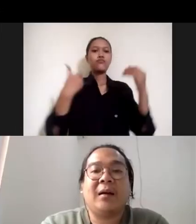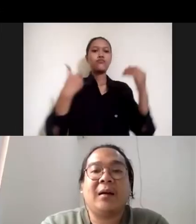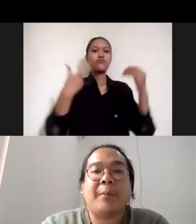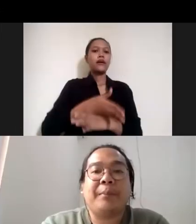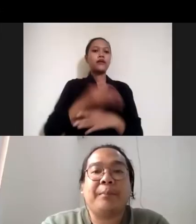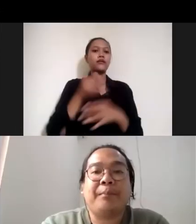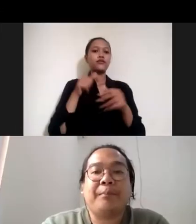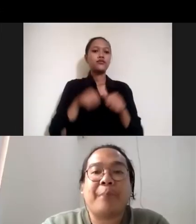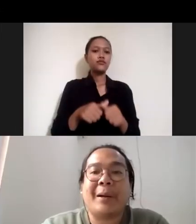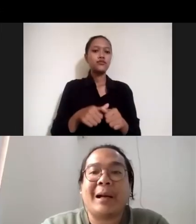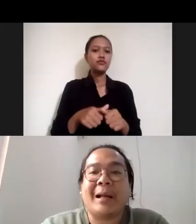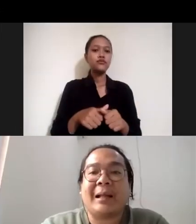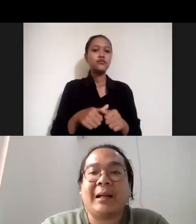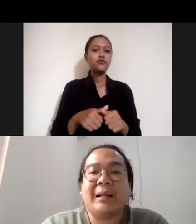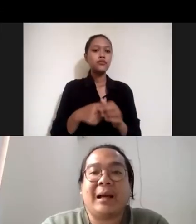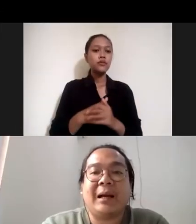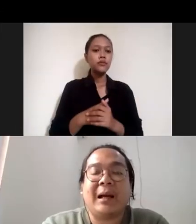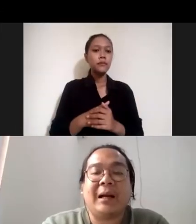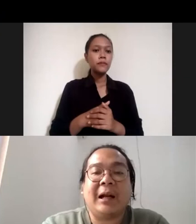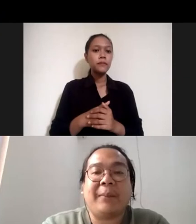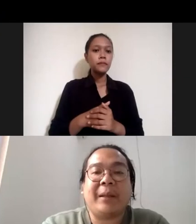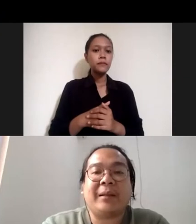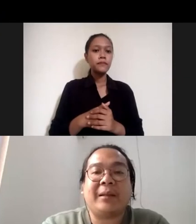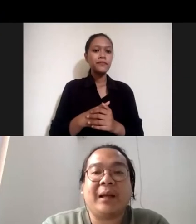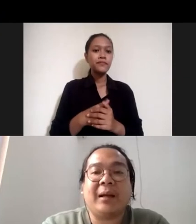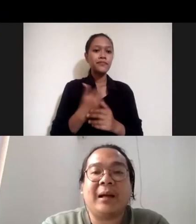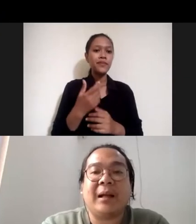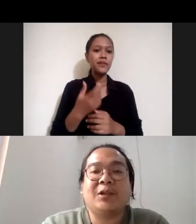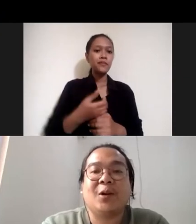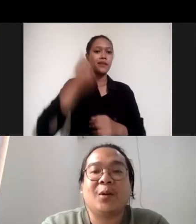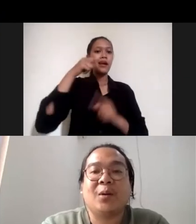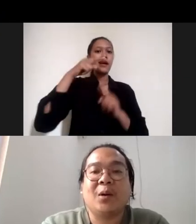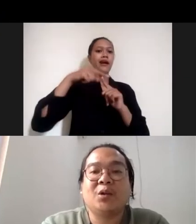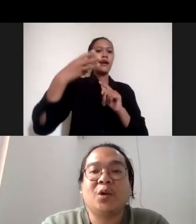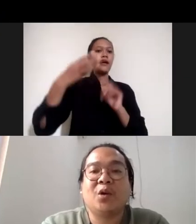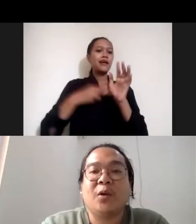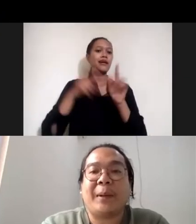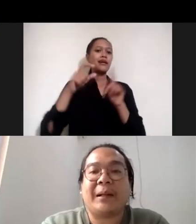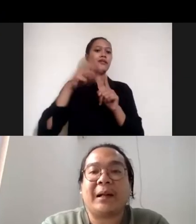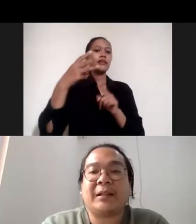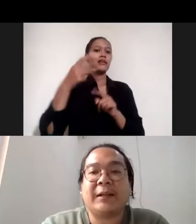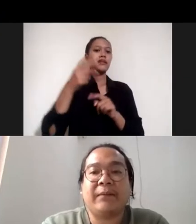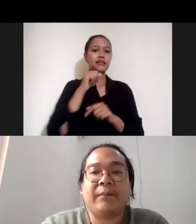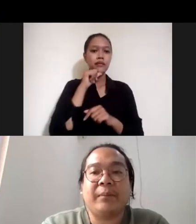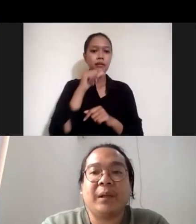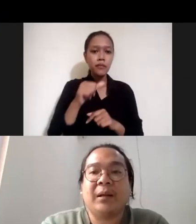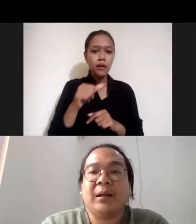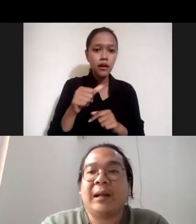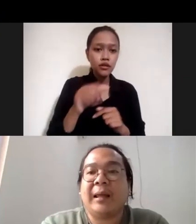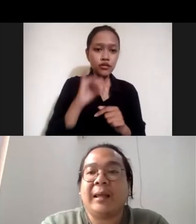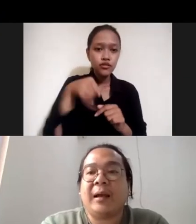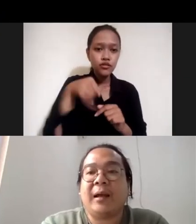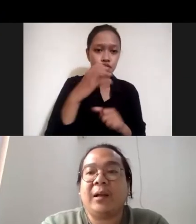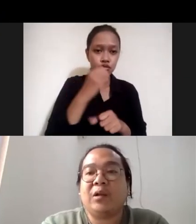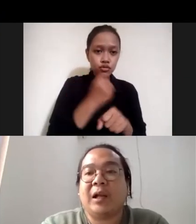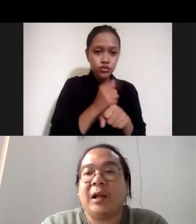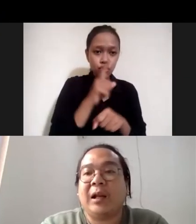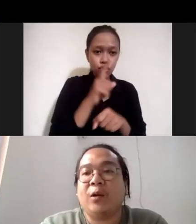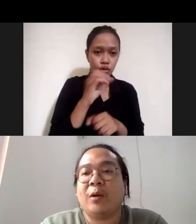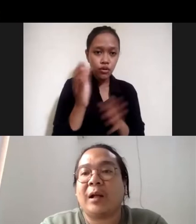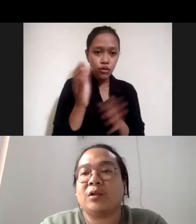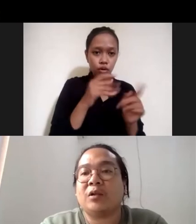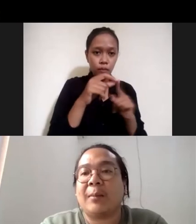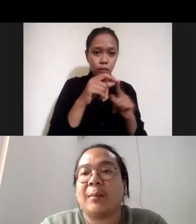pemenang tendernya adalah PT dari Joglo Partnership. Nilainya itu